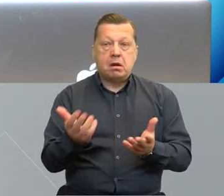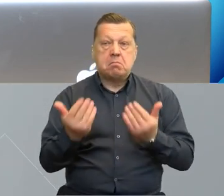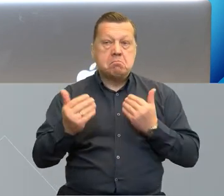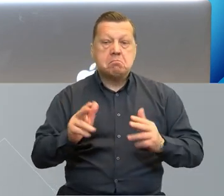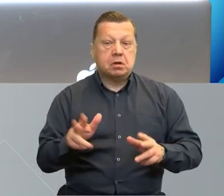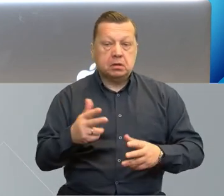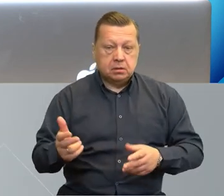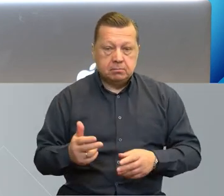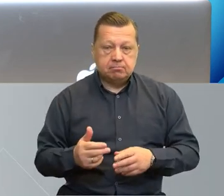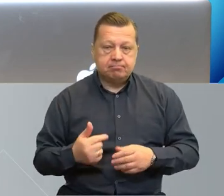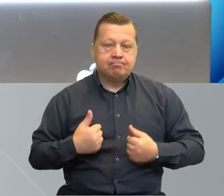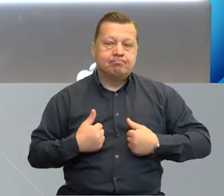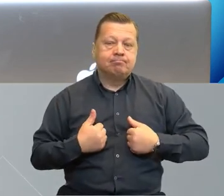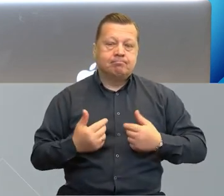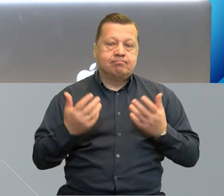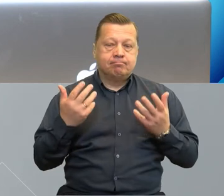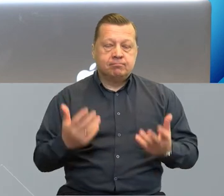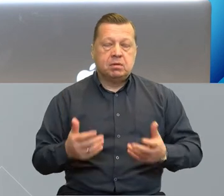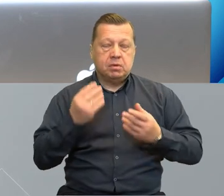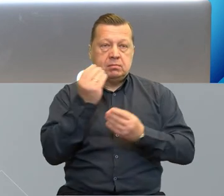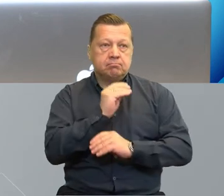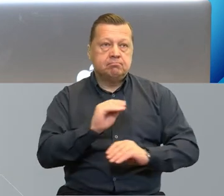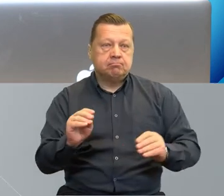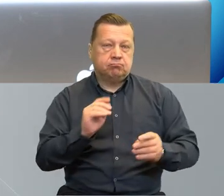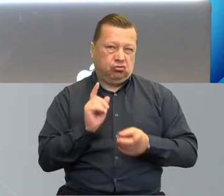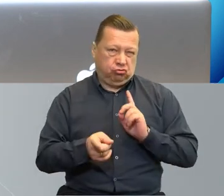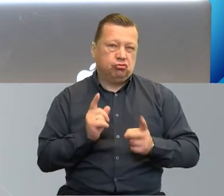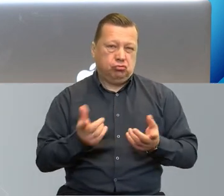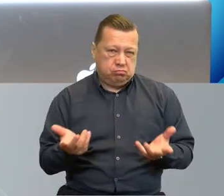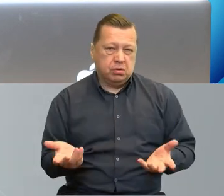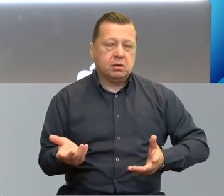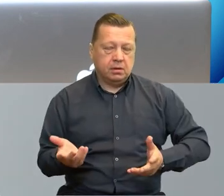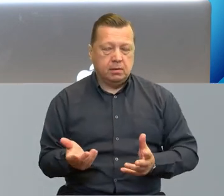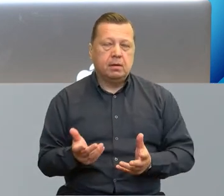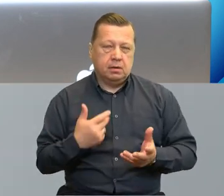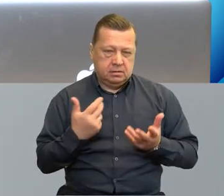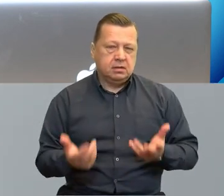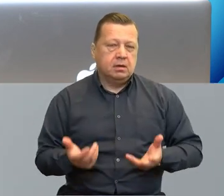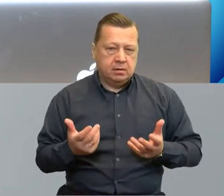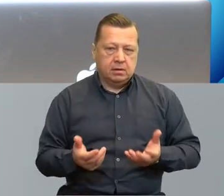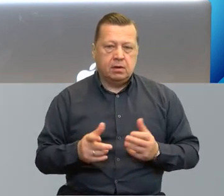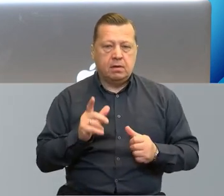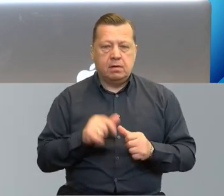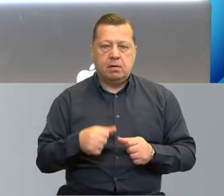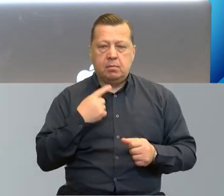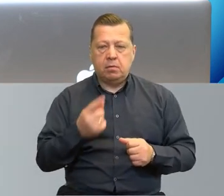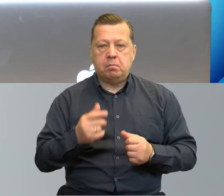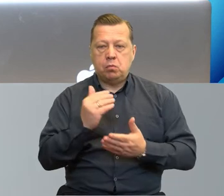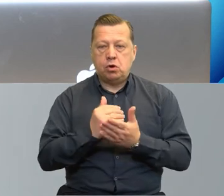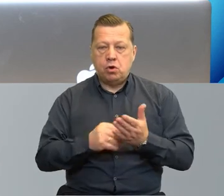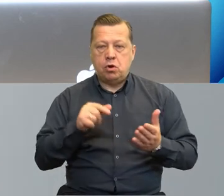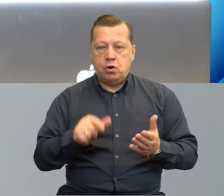no to chcielibyśmy je oczywiście ogłosić jak najszybciej. Mamy nadzieję, że w części przynajmniej programów,